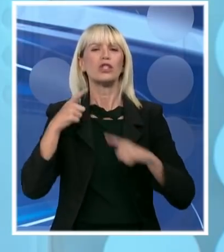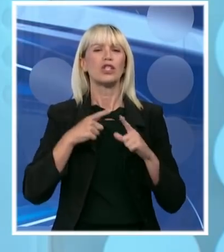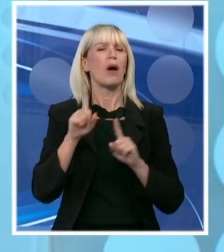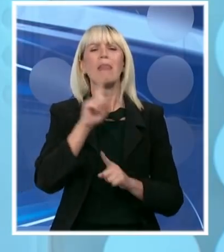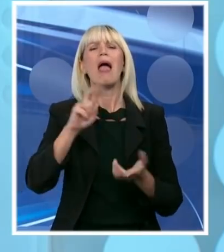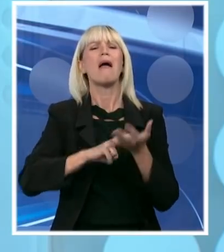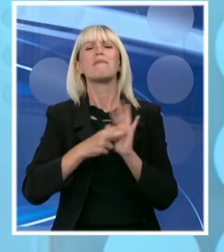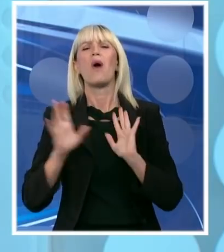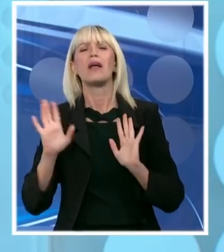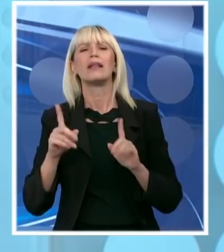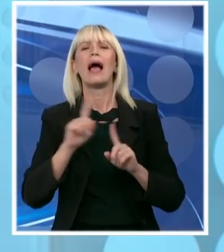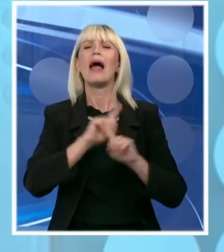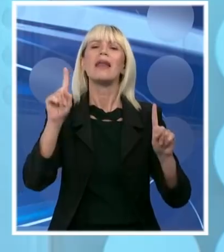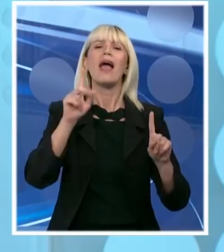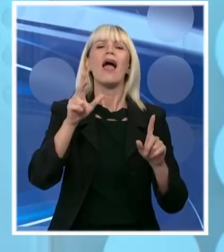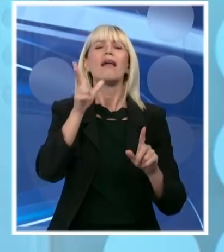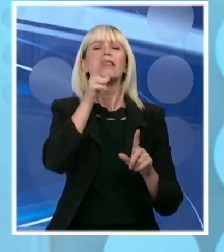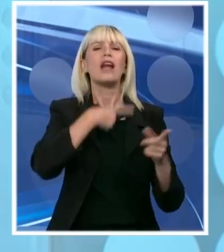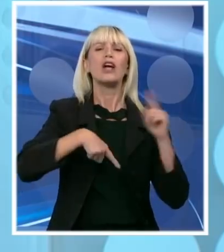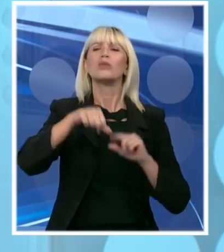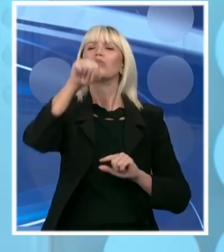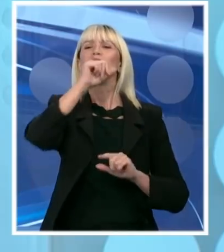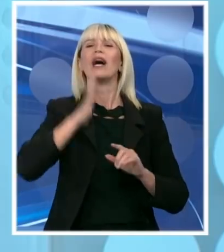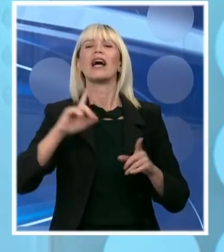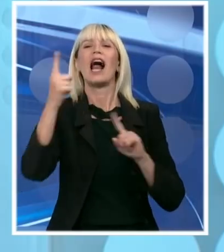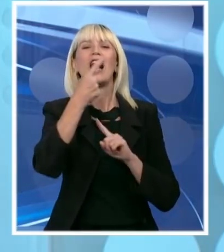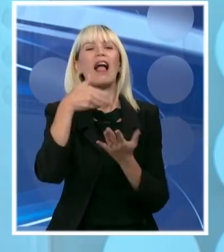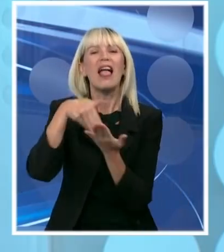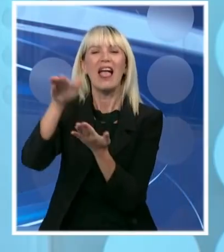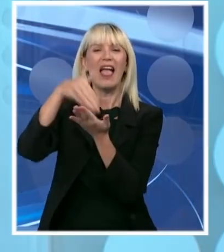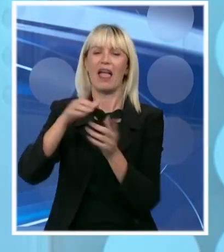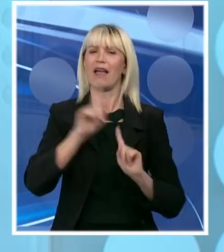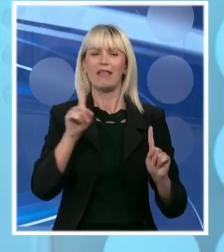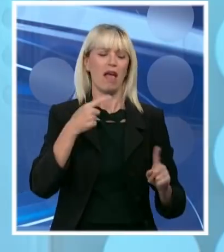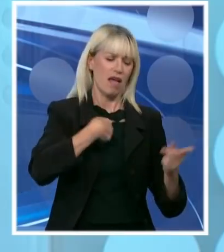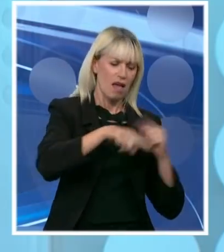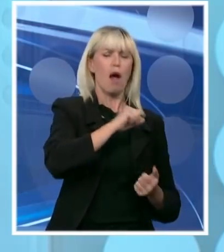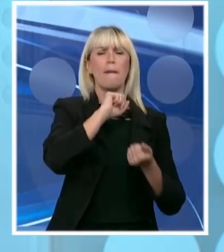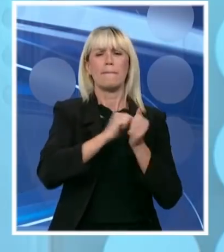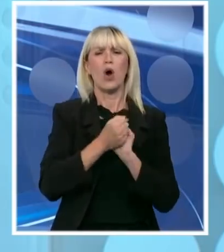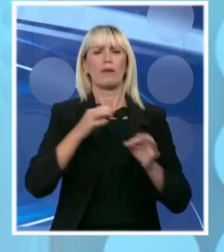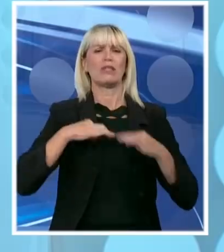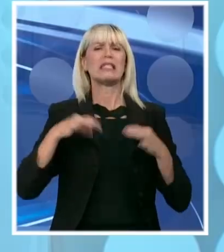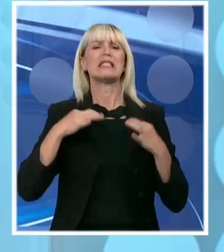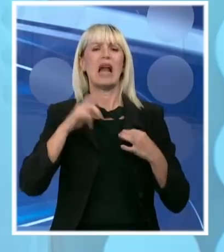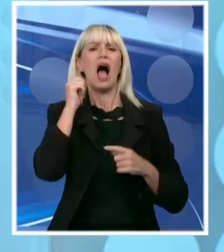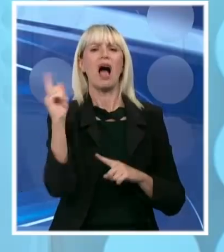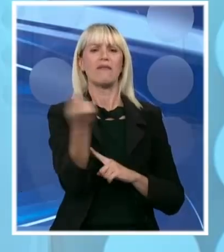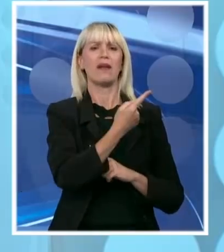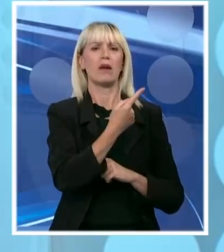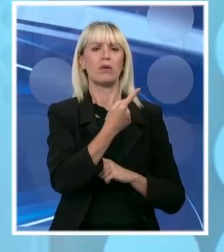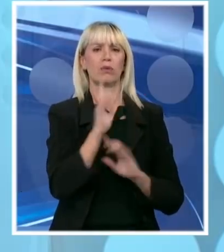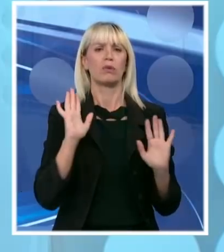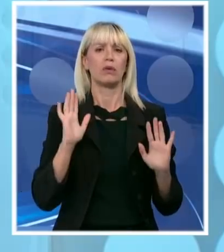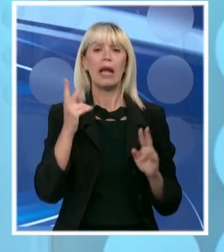borimo za naklonost stanovništva, već da se borimo za živote ljudi, da se borimo za zdravlje ljudi. Kada testirate mnogo, naravno da